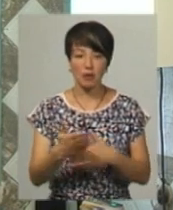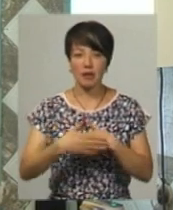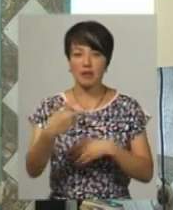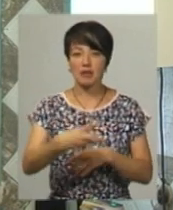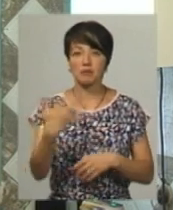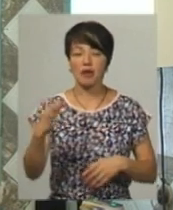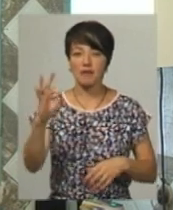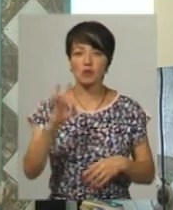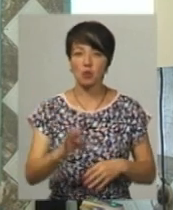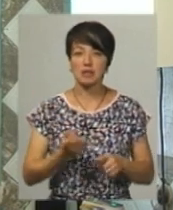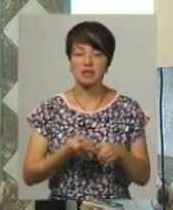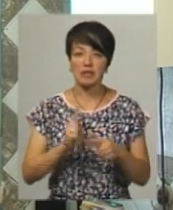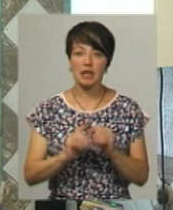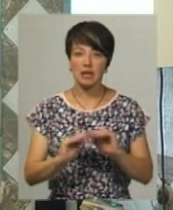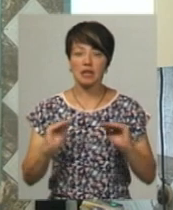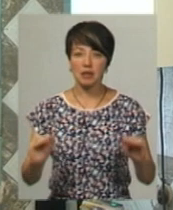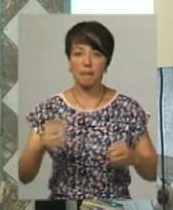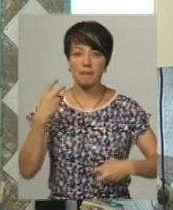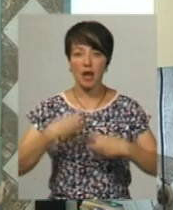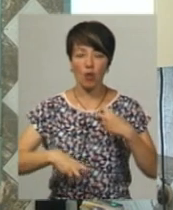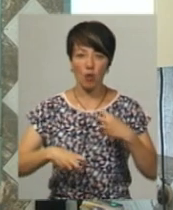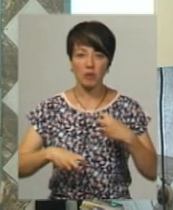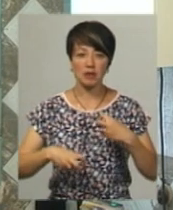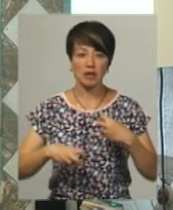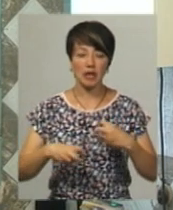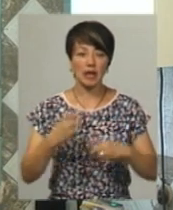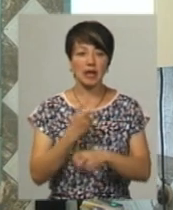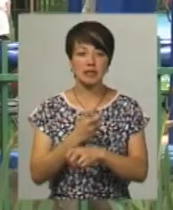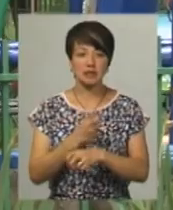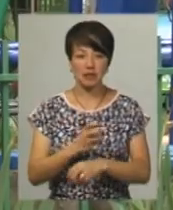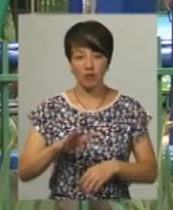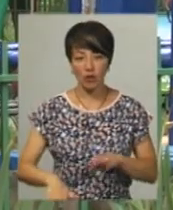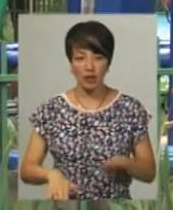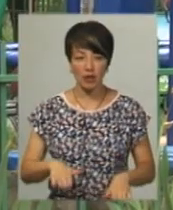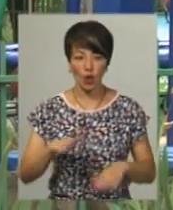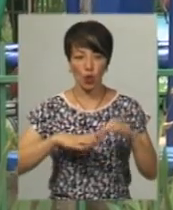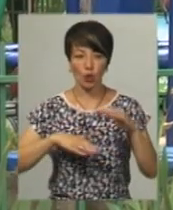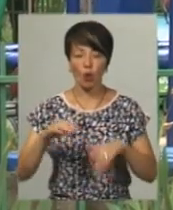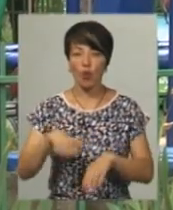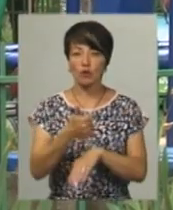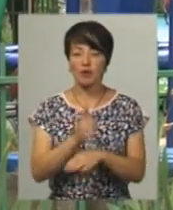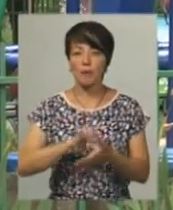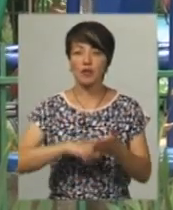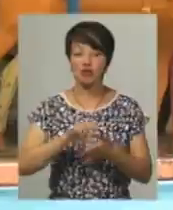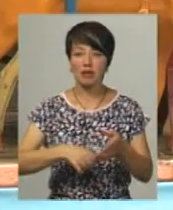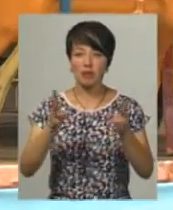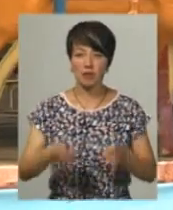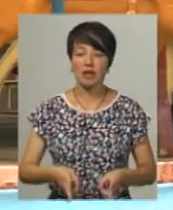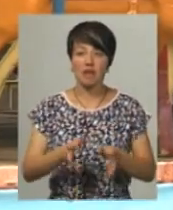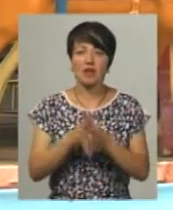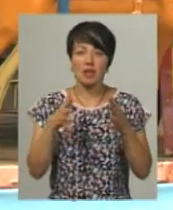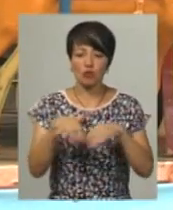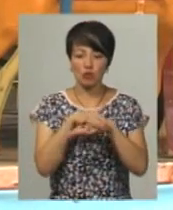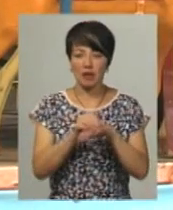25% – це і діти з переломами сегментів кінцівок. За його словами, основними факторами травматизму є велике